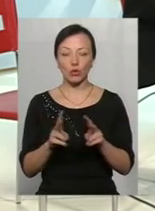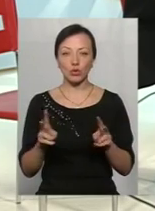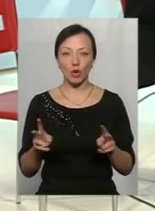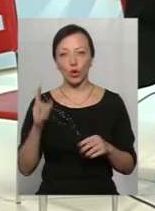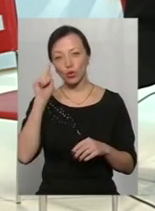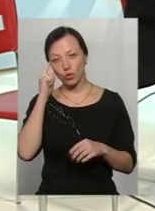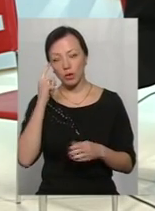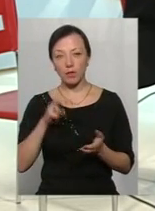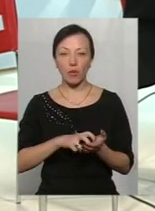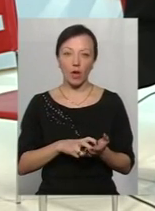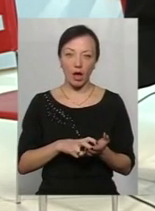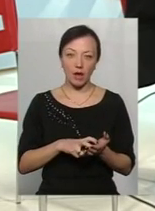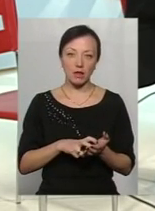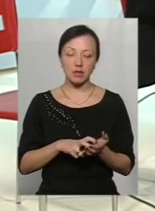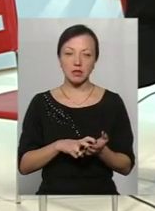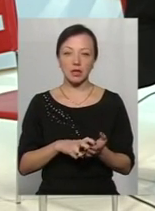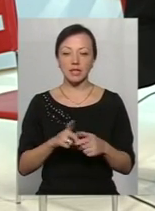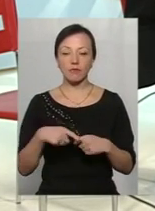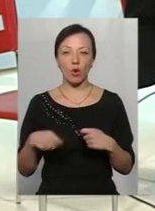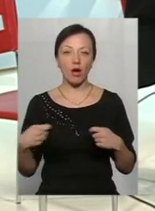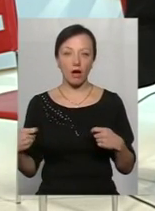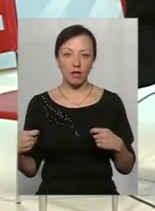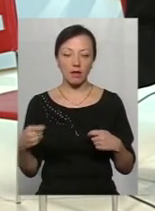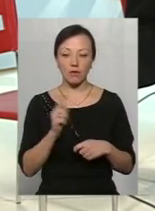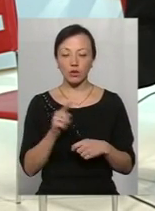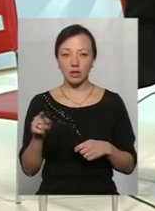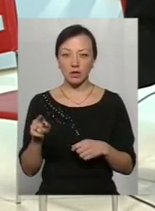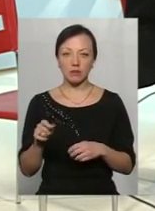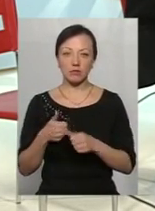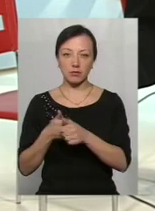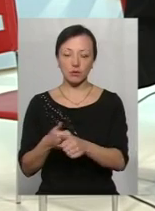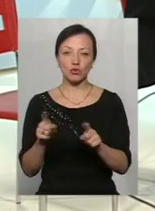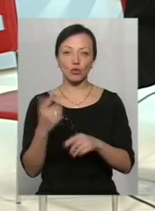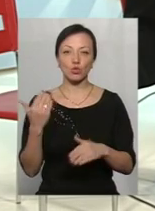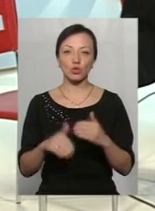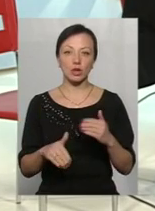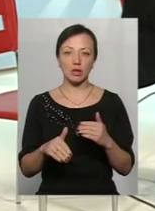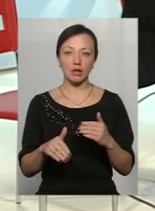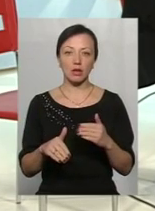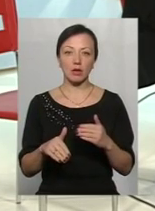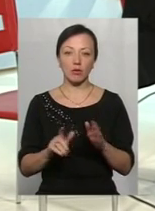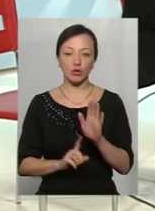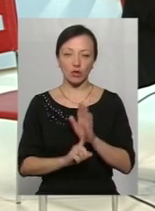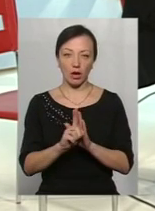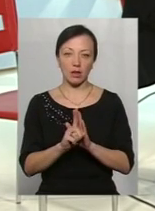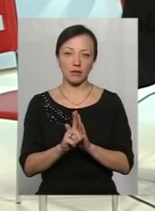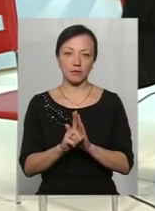думали, боялися, зволікали, вони підуть за тим, що вже рушили.